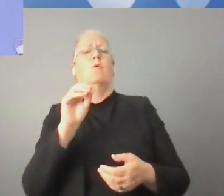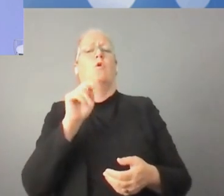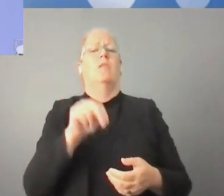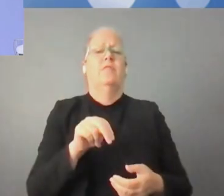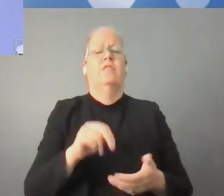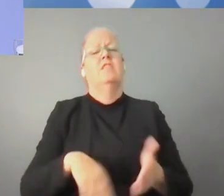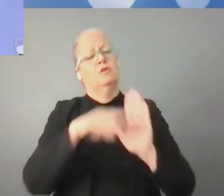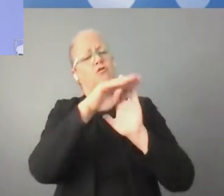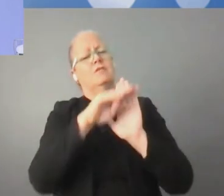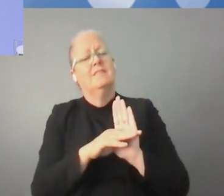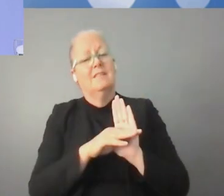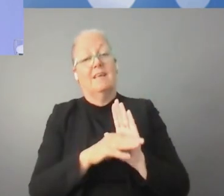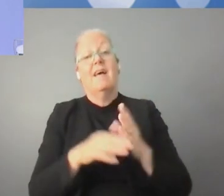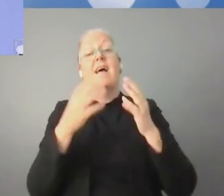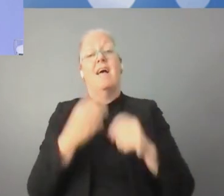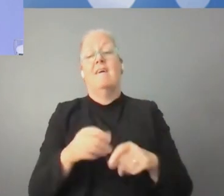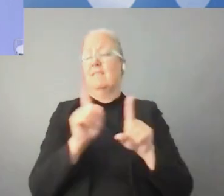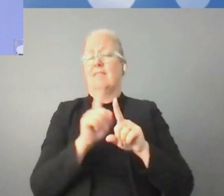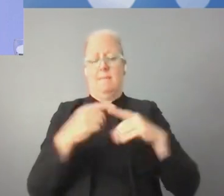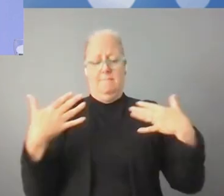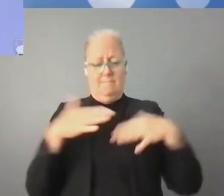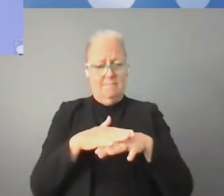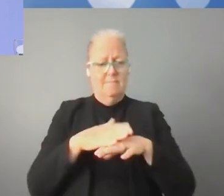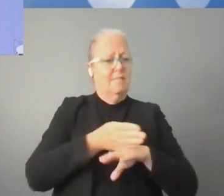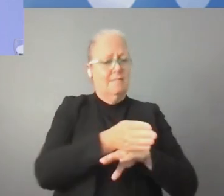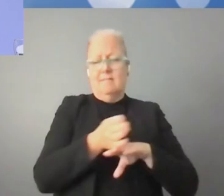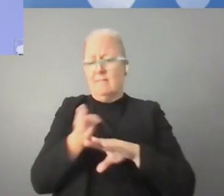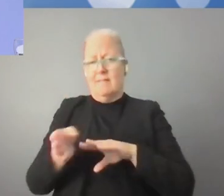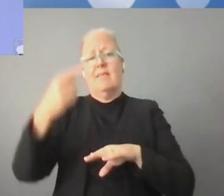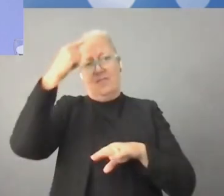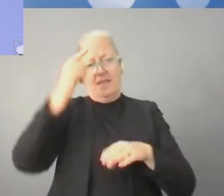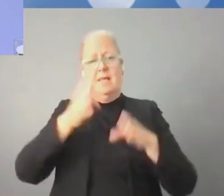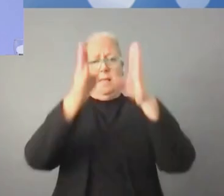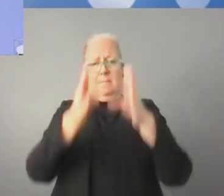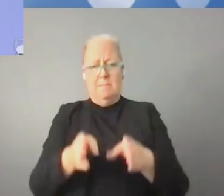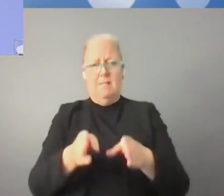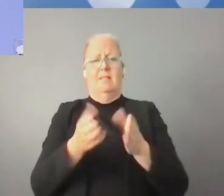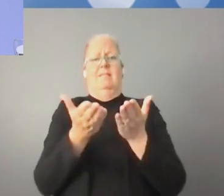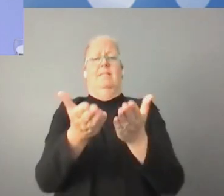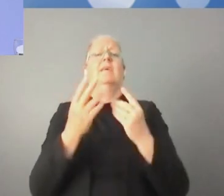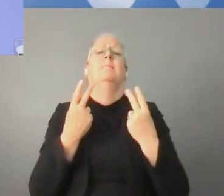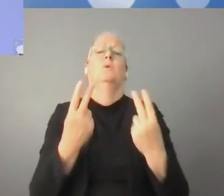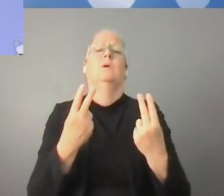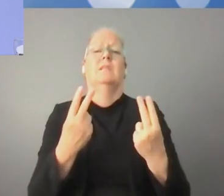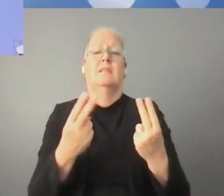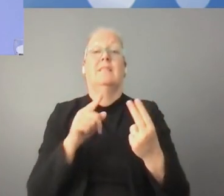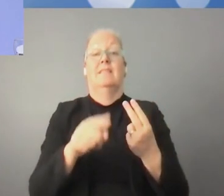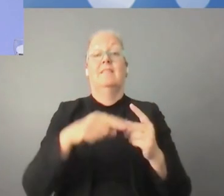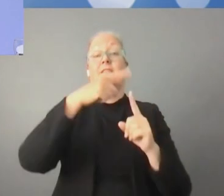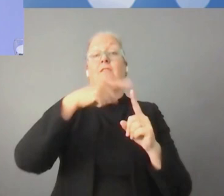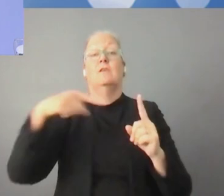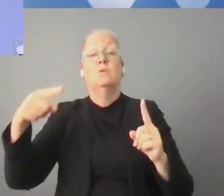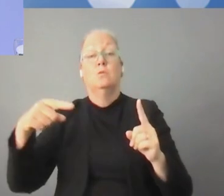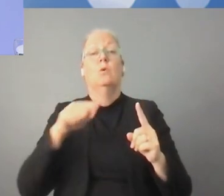برنامجنا المشترك. وهناك تجدون سياقات